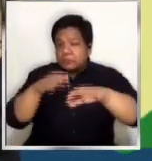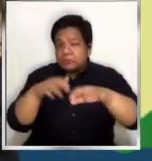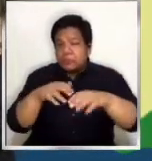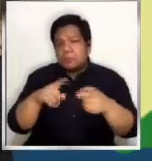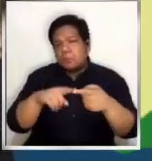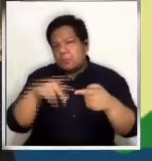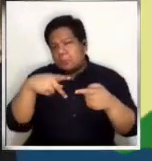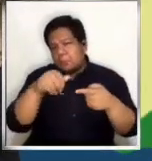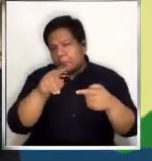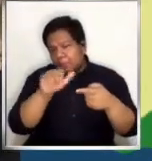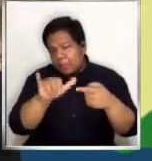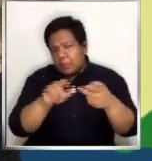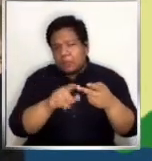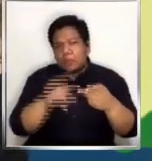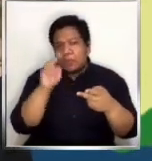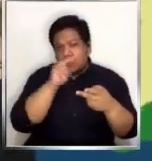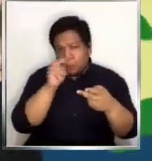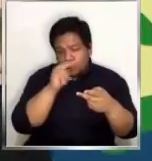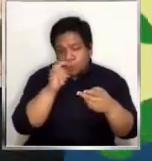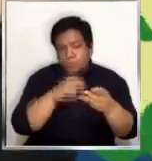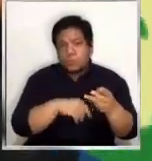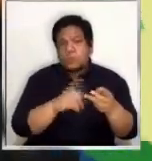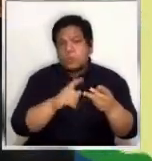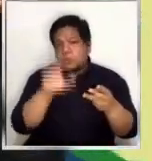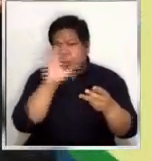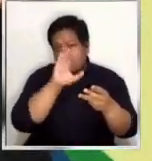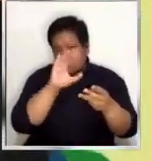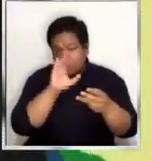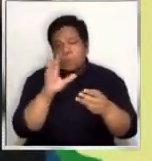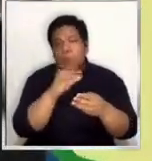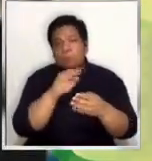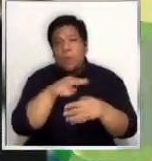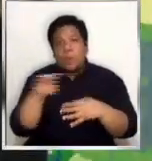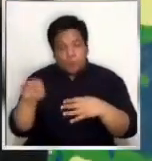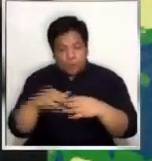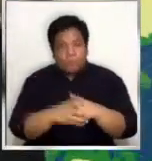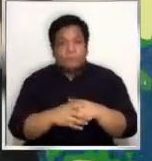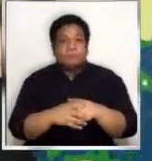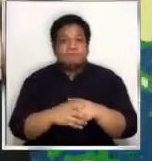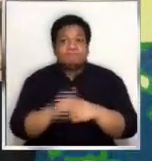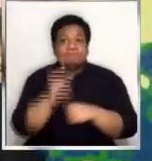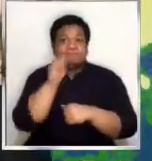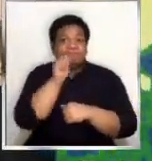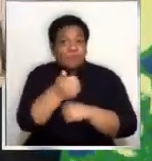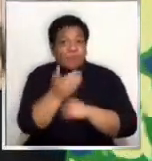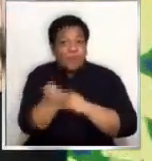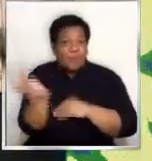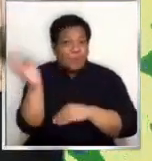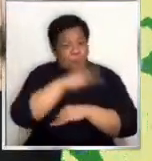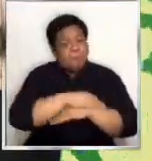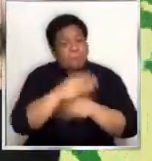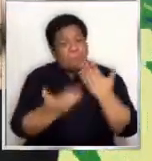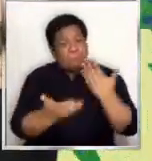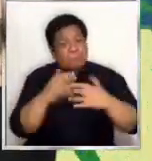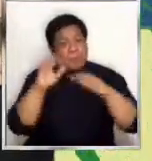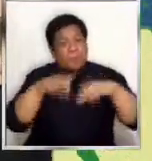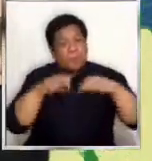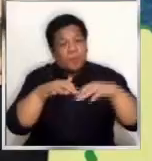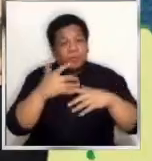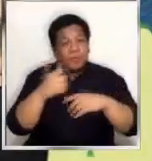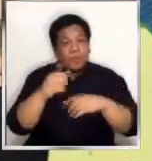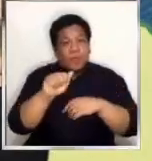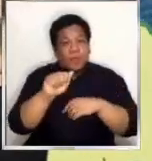may Negros Provinces, maging sa Cebu at Bohol. Bungaraw din bukas, posibleng ulan dyan sa may Aurora, sa Quezon,